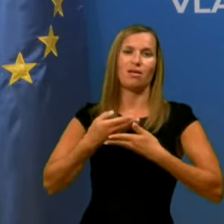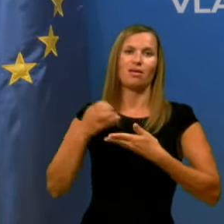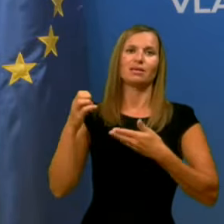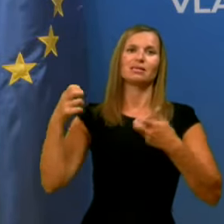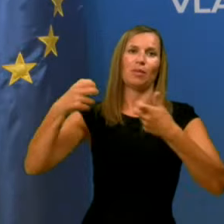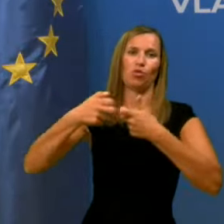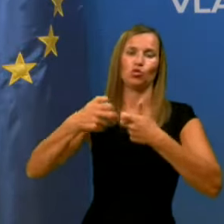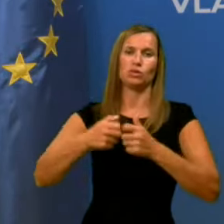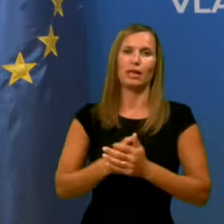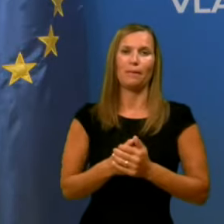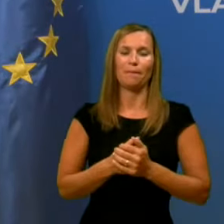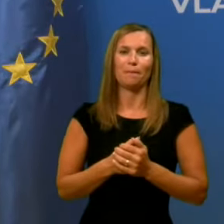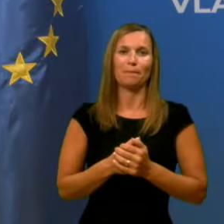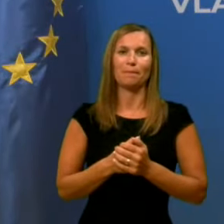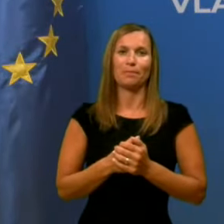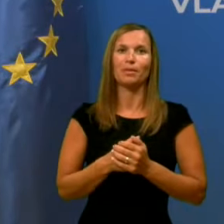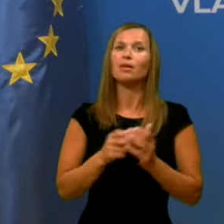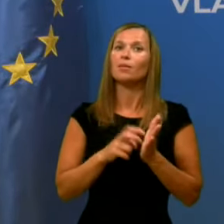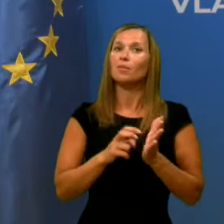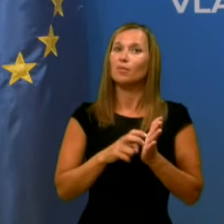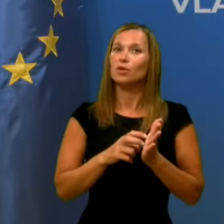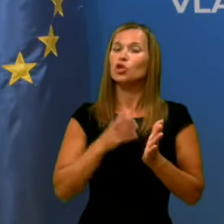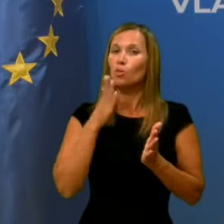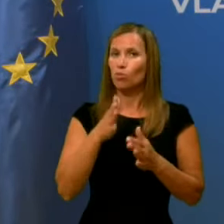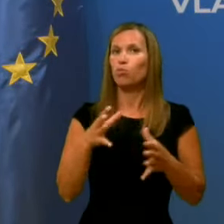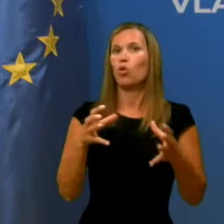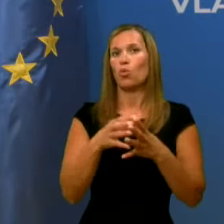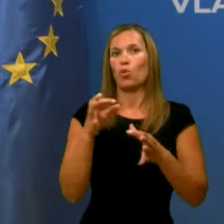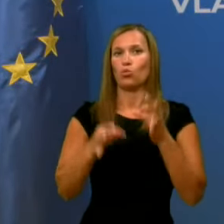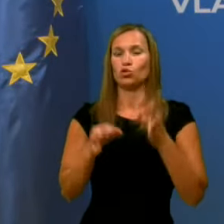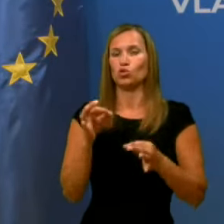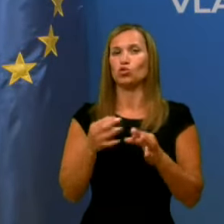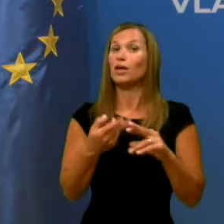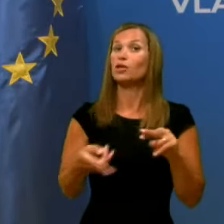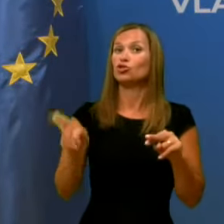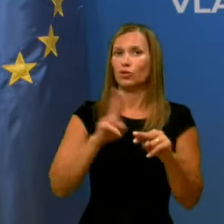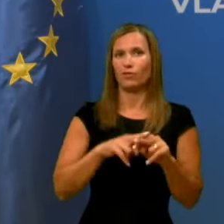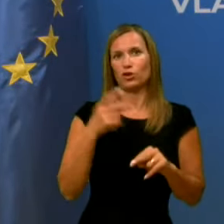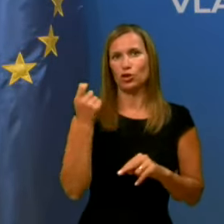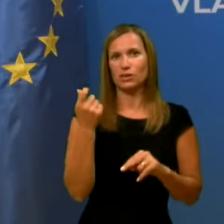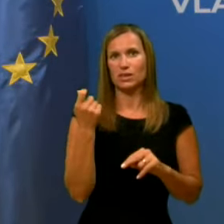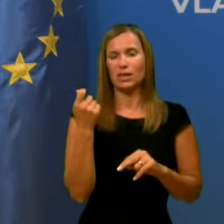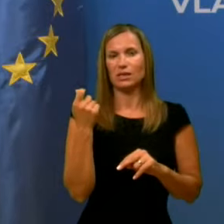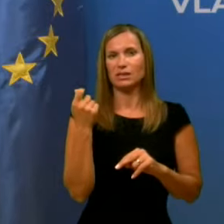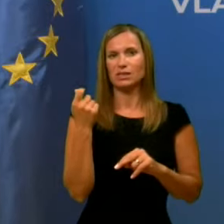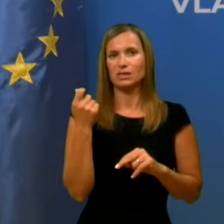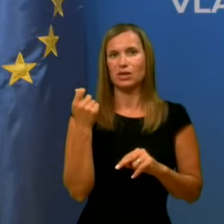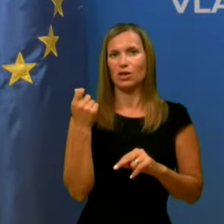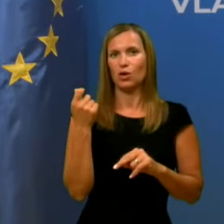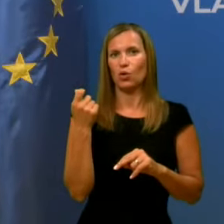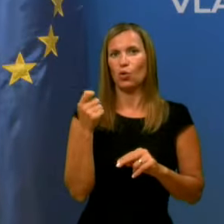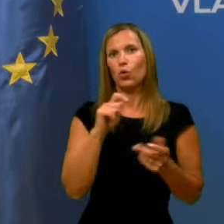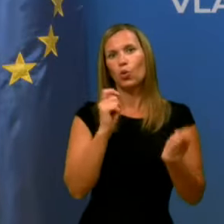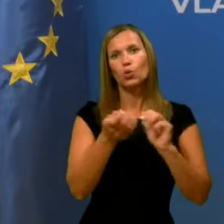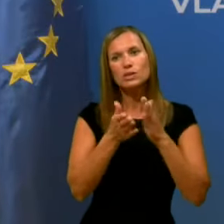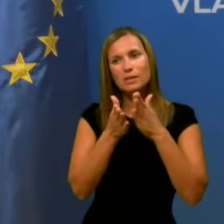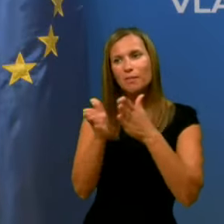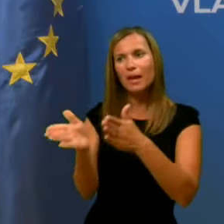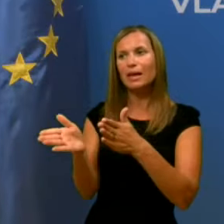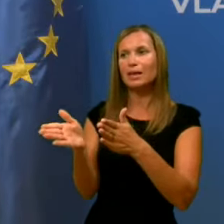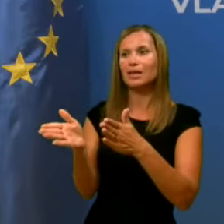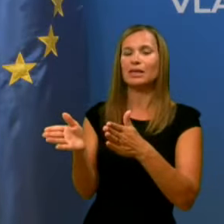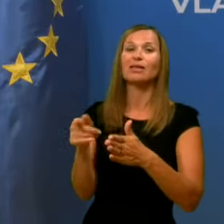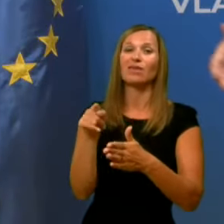unije. Poleg tega pa, kot sem že omenil, bomo poskušali tudi čimvec sredstev usmeriti v te